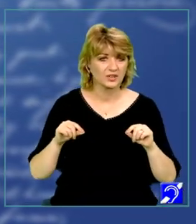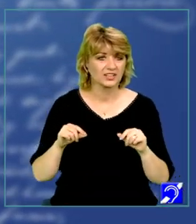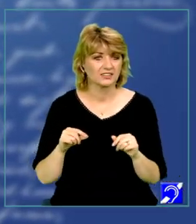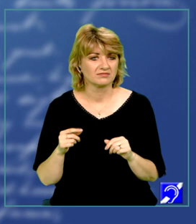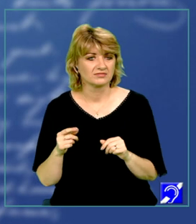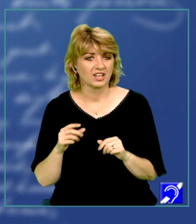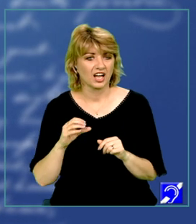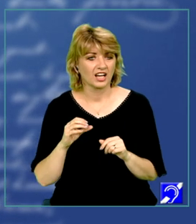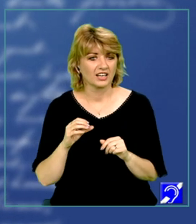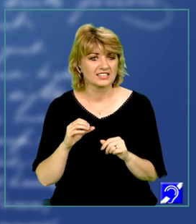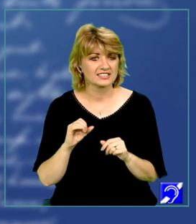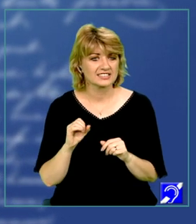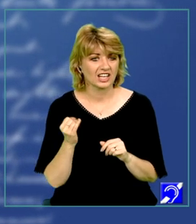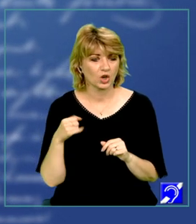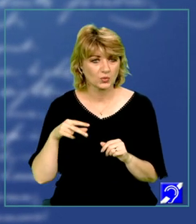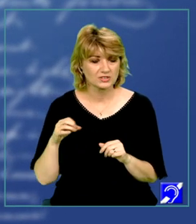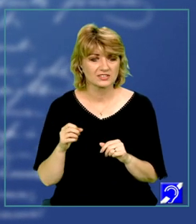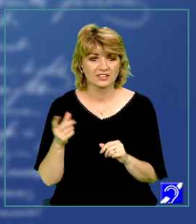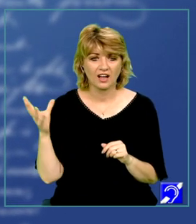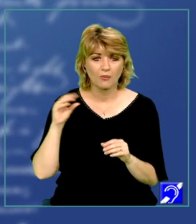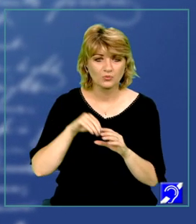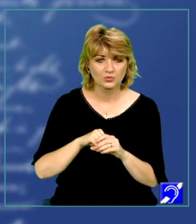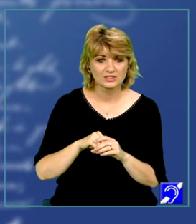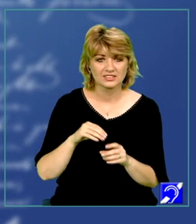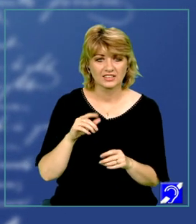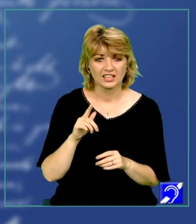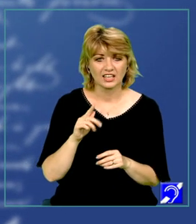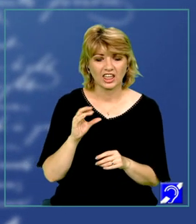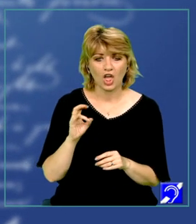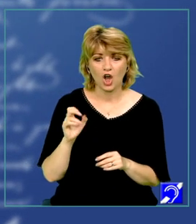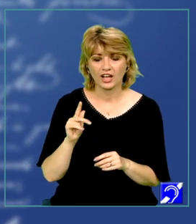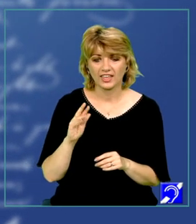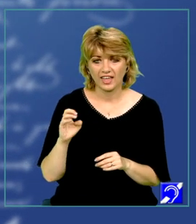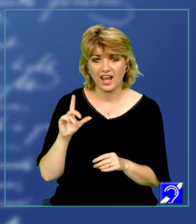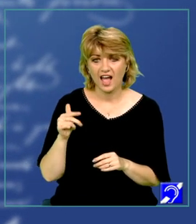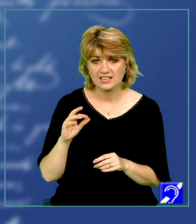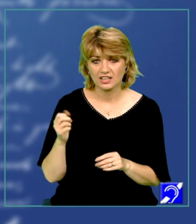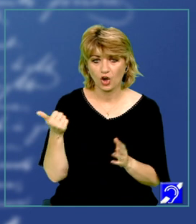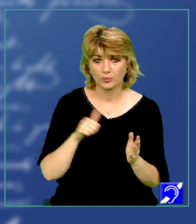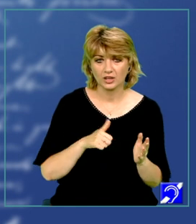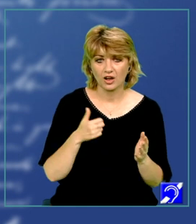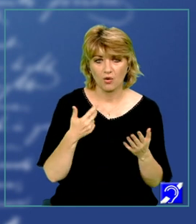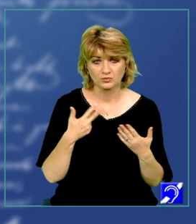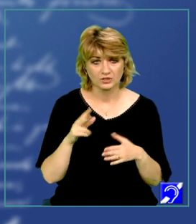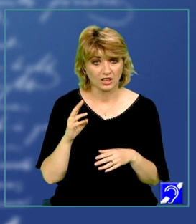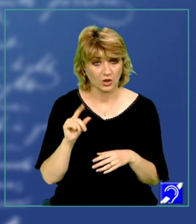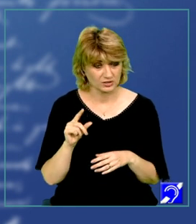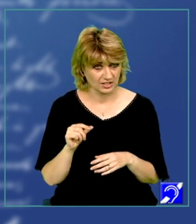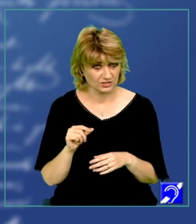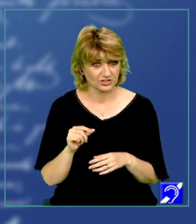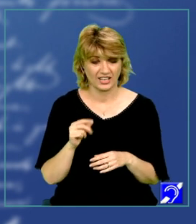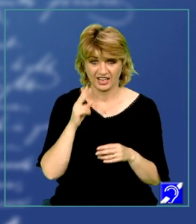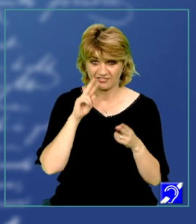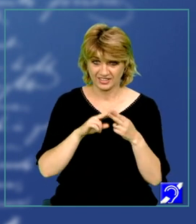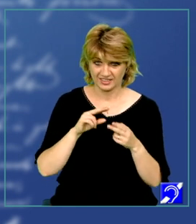cosinus au fost introduse de către omul de cultură Gheorghe Lager în anul 1820. Atât pentru această dimineață. Ne